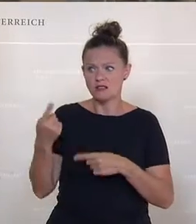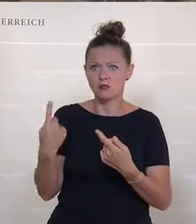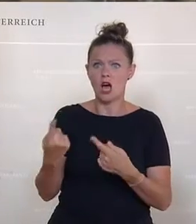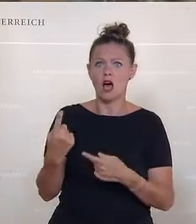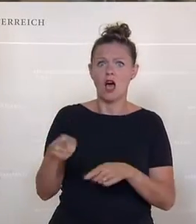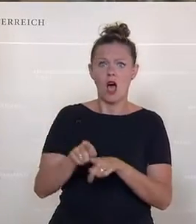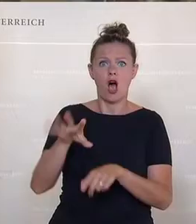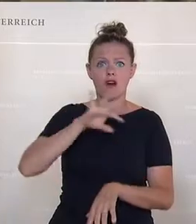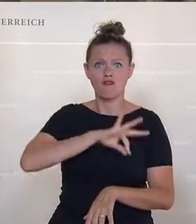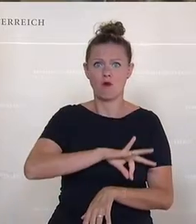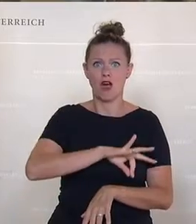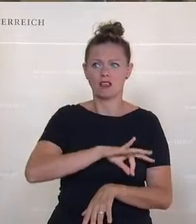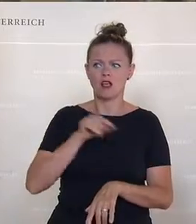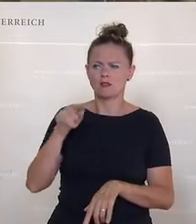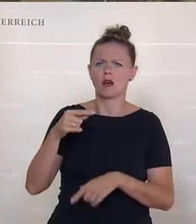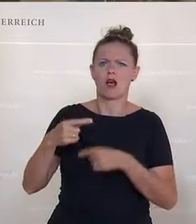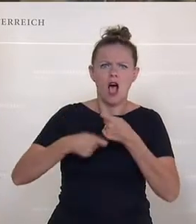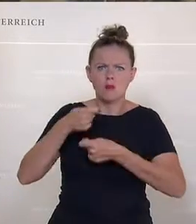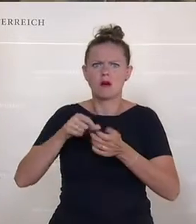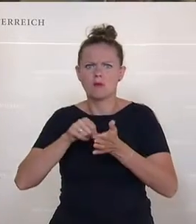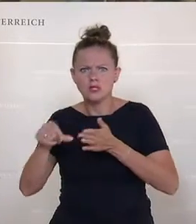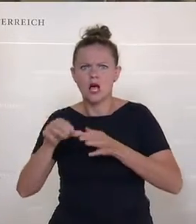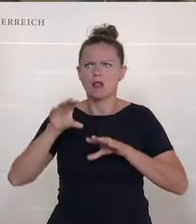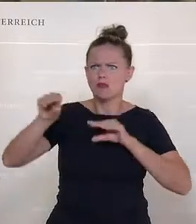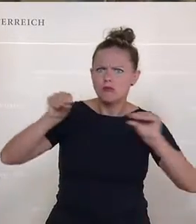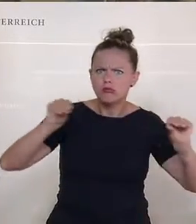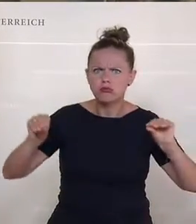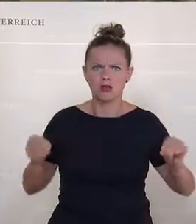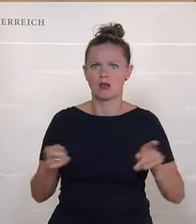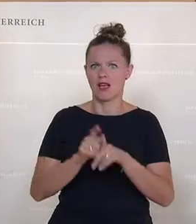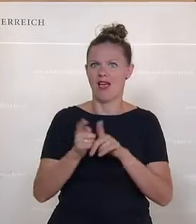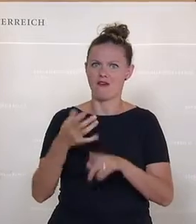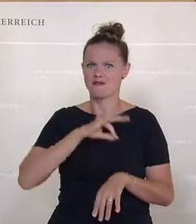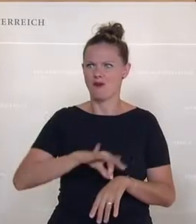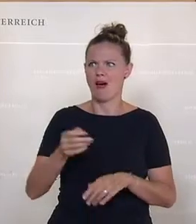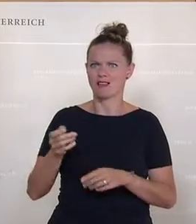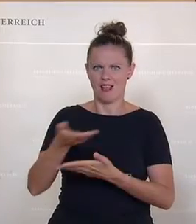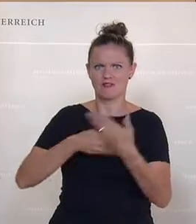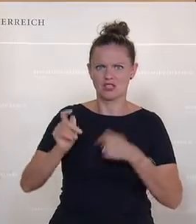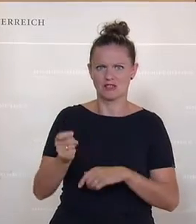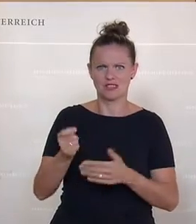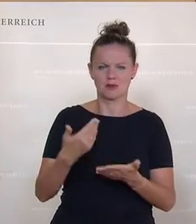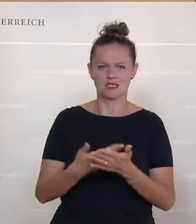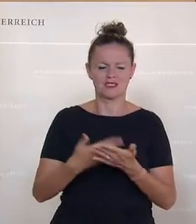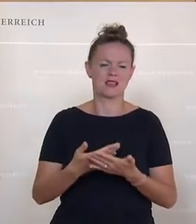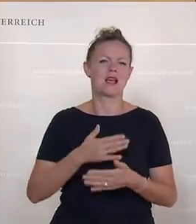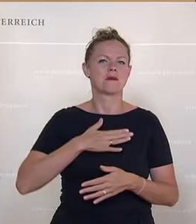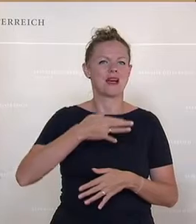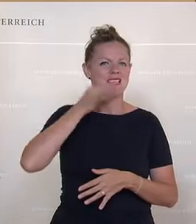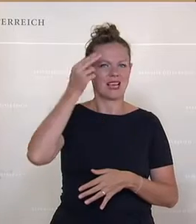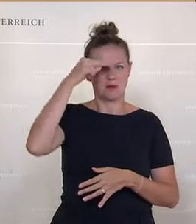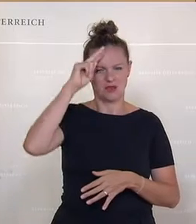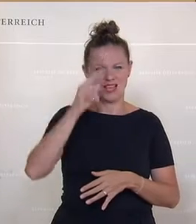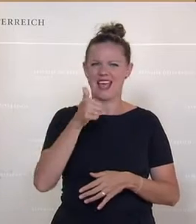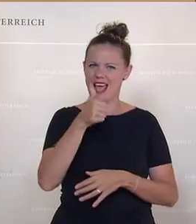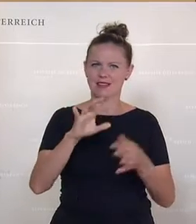Krise, mit der ganzen Abwicklung der Gelder und Förderungen. Meine Damen und Herren, abschließend noch, abschließend noch